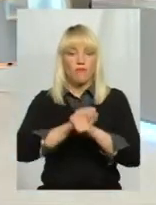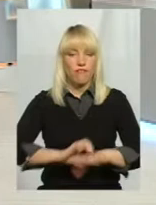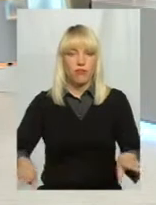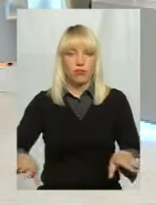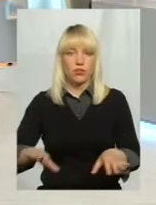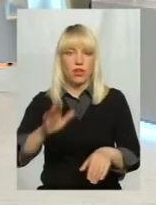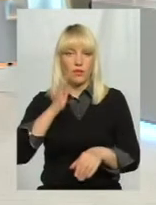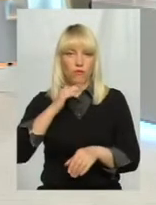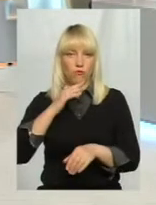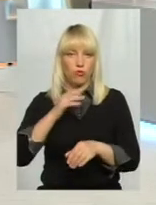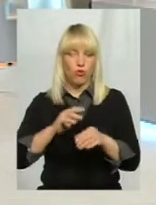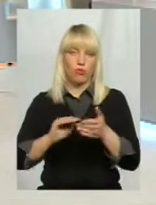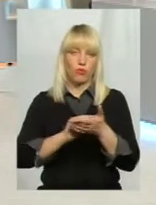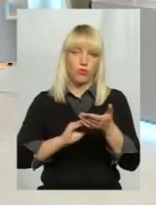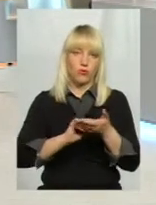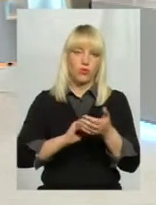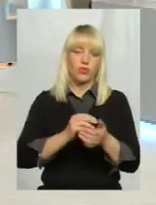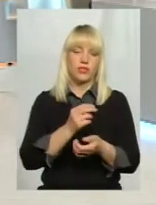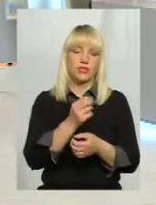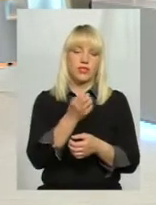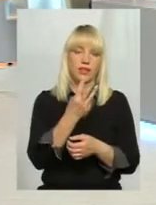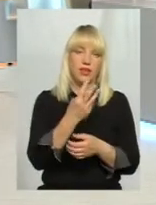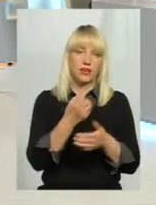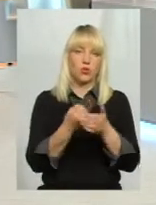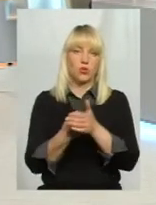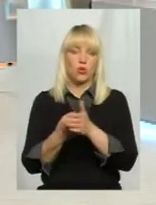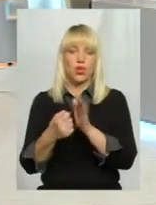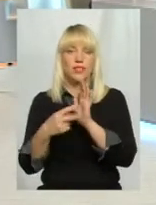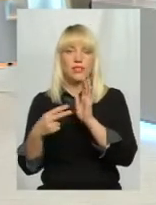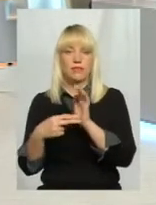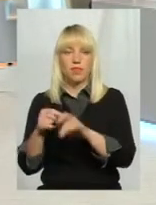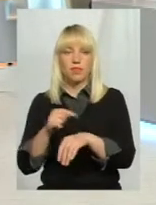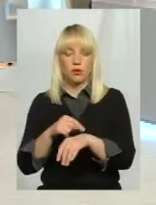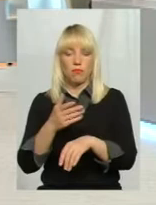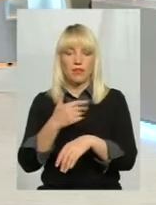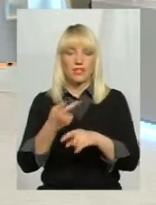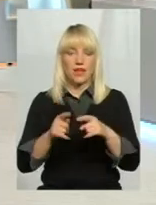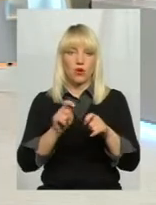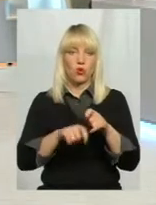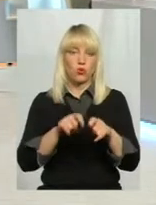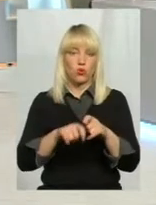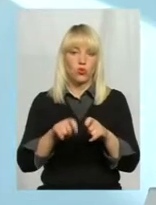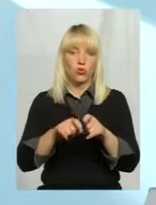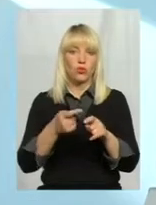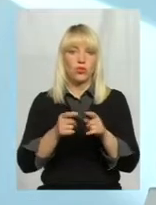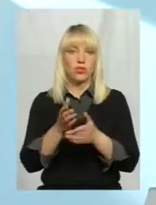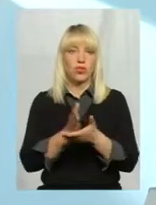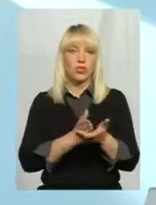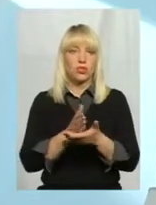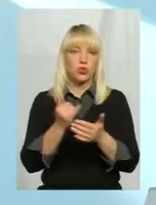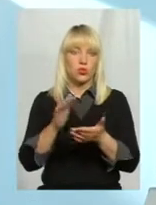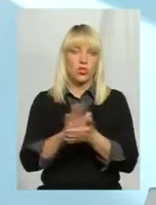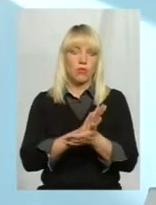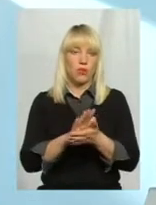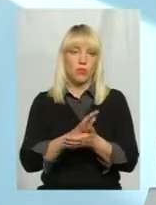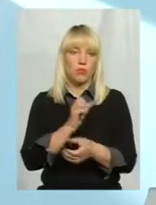повторно, починаючи з 15-ї години до 17-ї години. І ми це контролюємо, контролюють наші служби. Сьогодні на промивці працювало